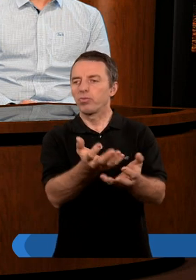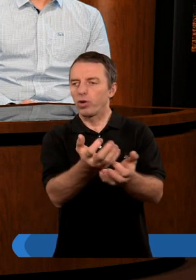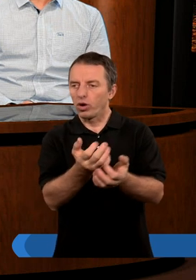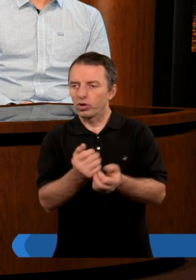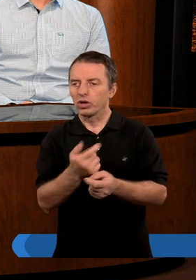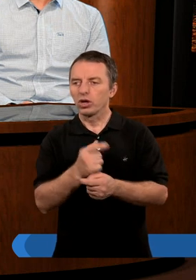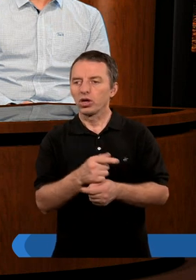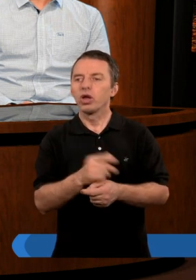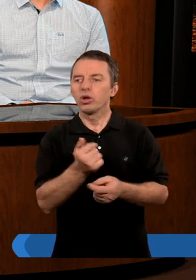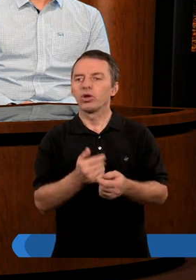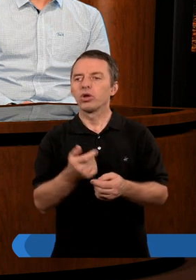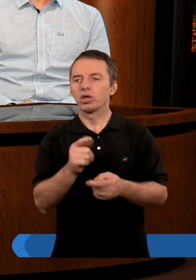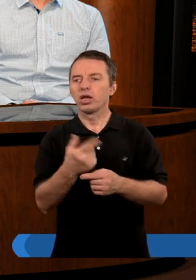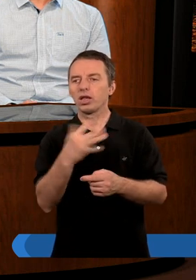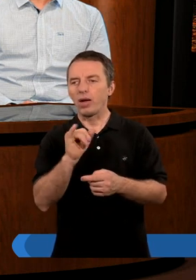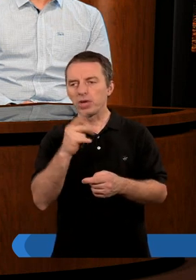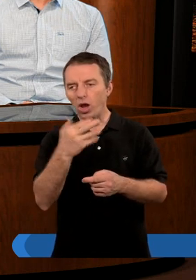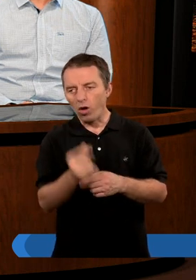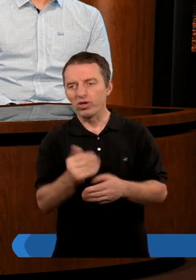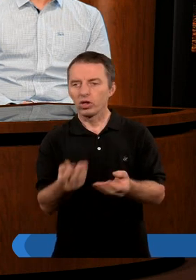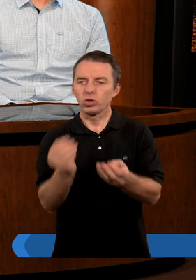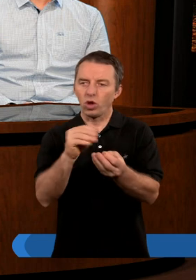pociągnąć wątek wypowiedzi Damiana?